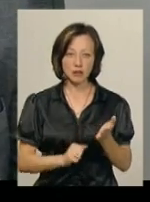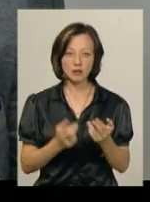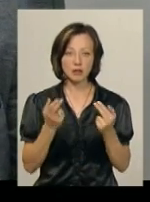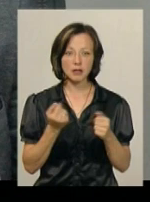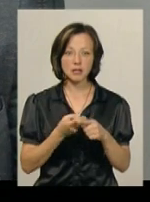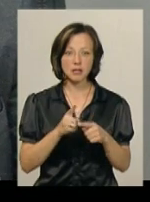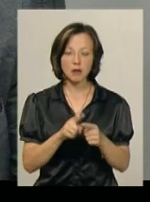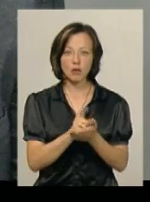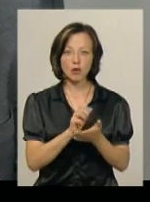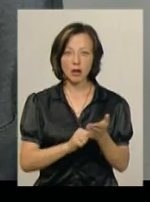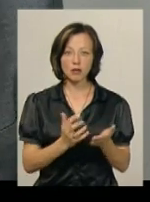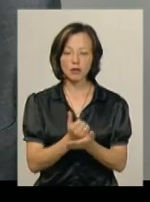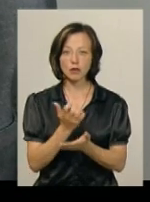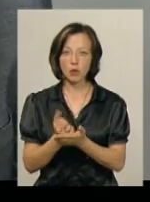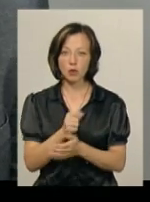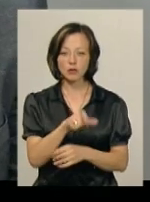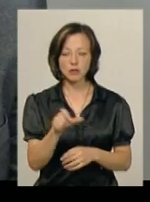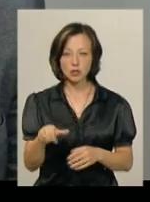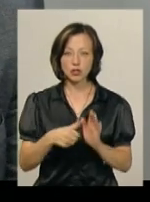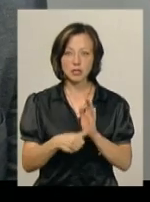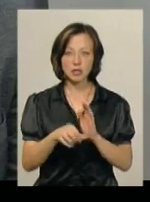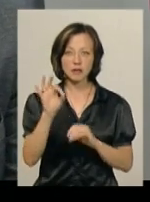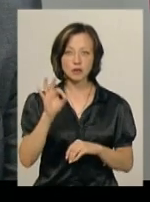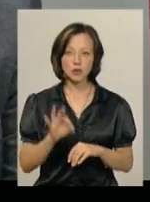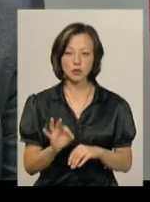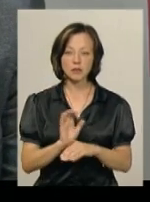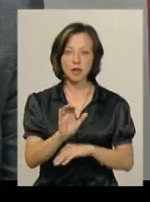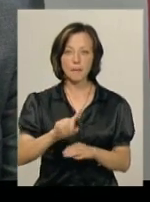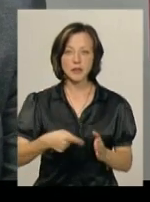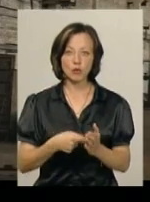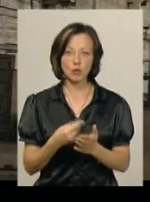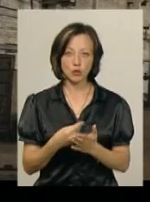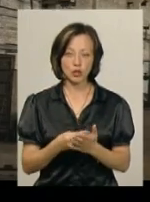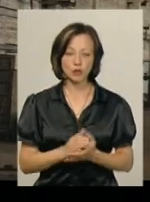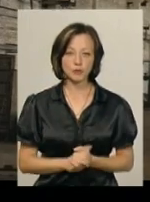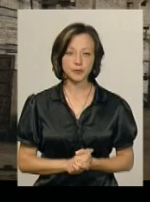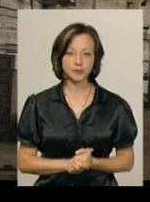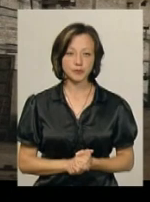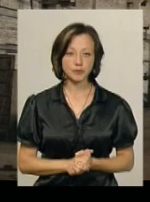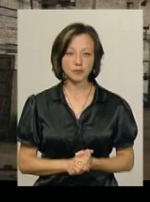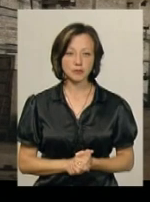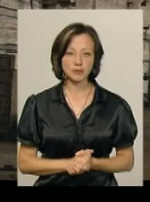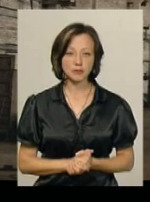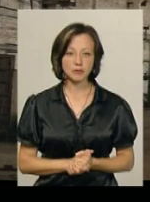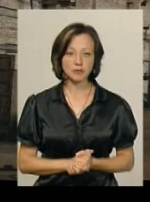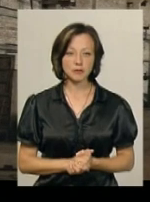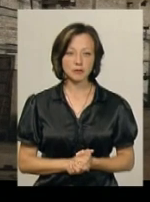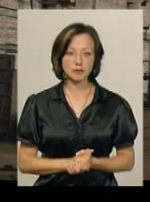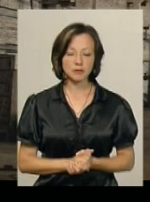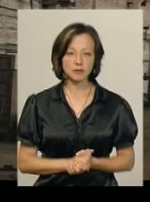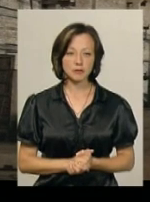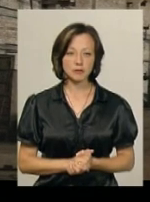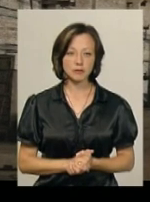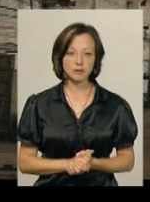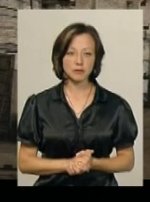Це і податок на доходи фізичних осіб, 60% якого піде до міського бюджету. Дарина Денисенко, Юрій Чорний, Новини, Поділля,